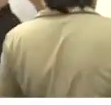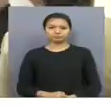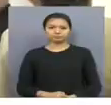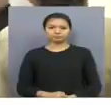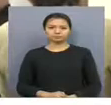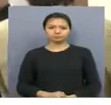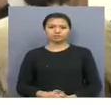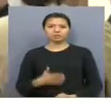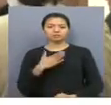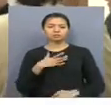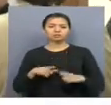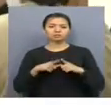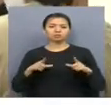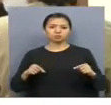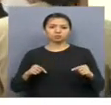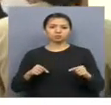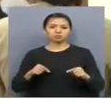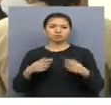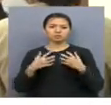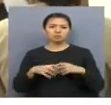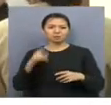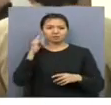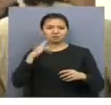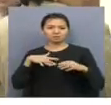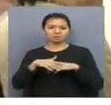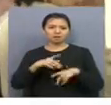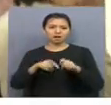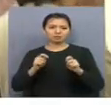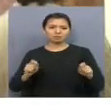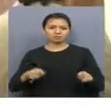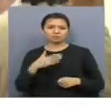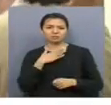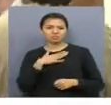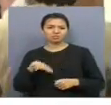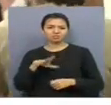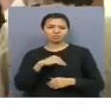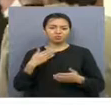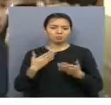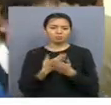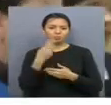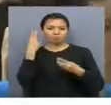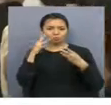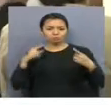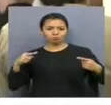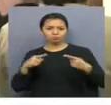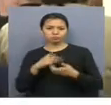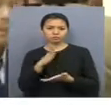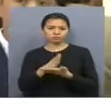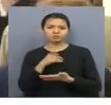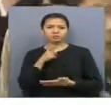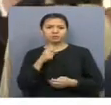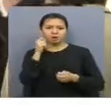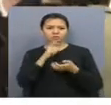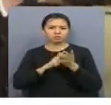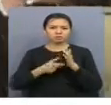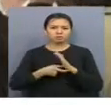Біздің мектеб цифірлі Қазақстан бағдарылымасының аясында ашылып отырғандықтан нысан барлық заман талабына сай еледі. Мәселен әрі сынып